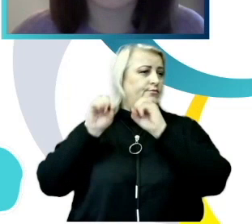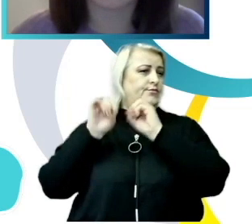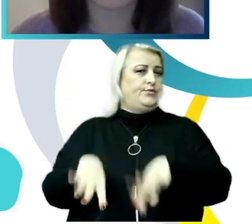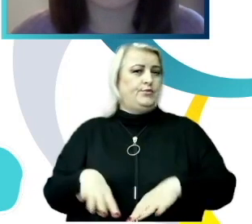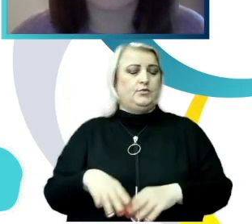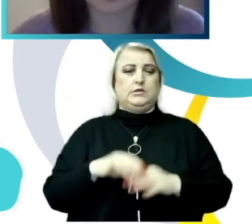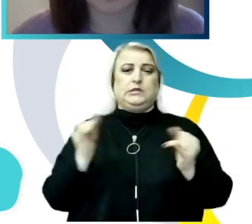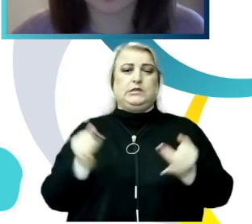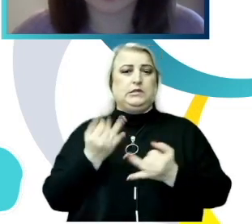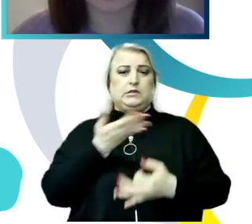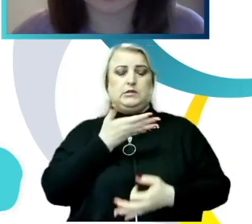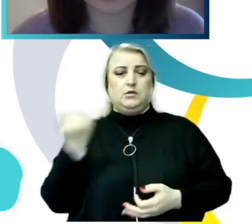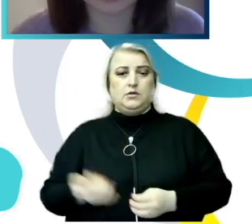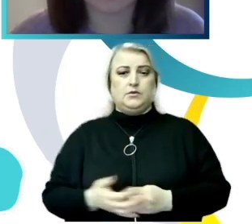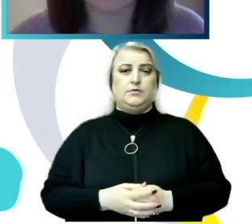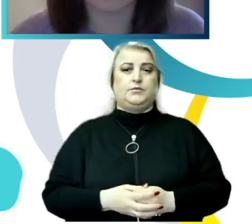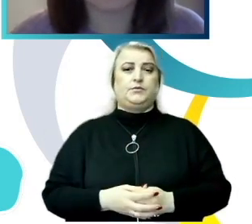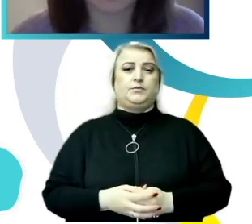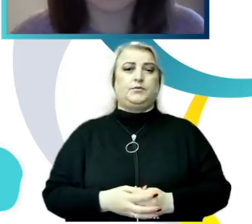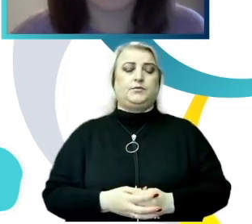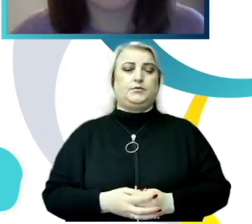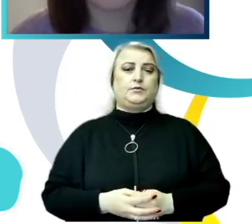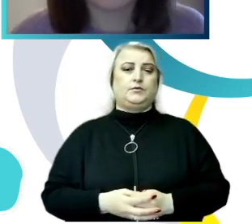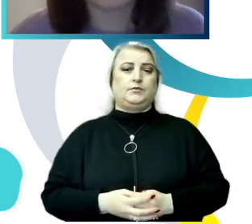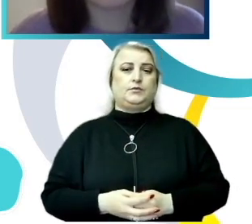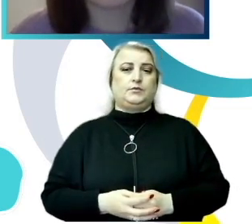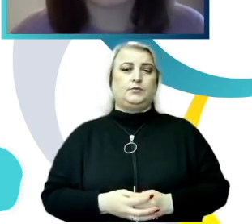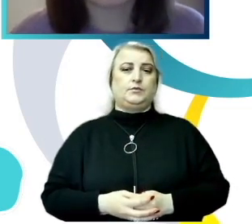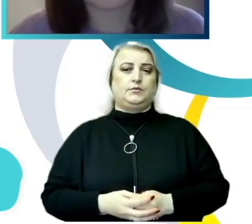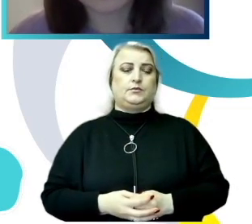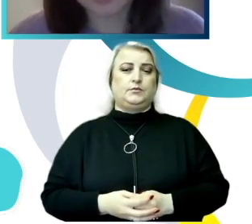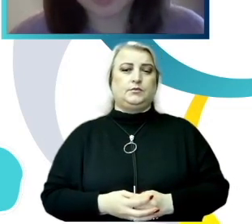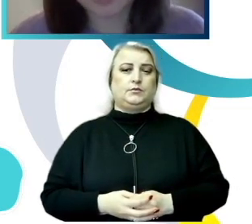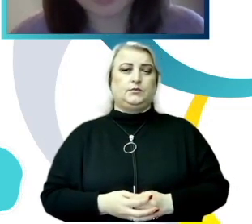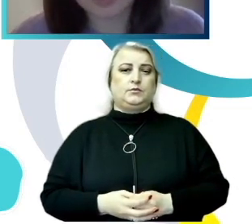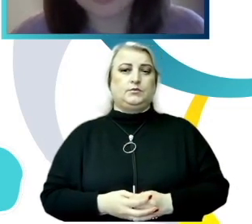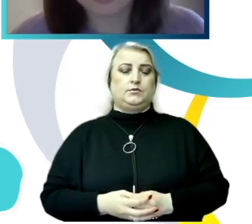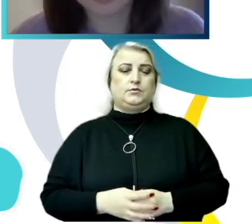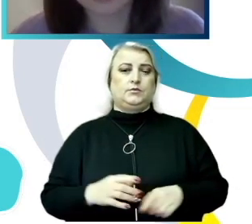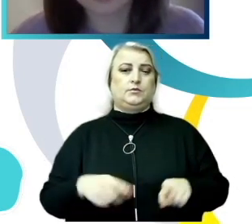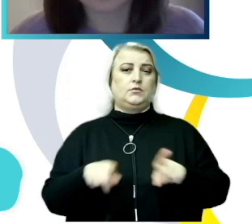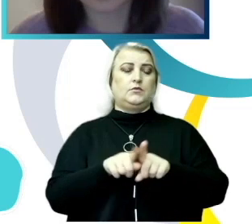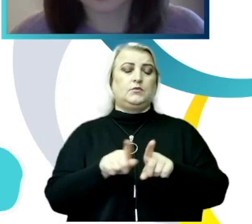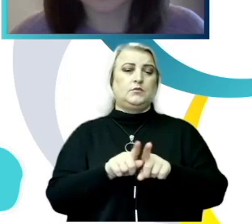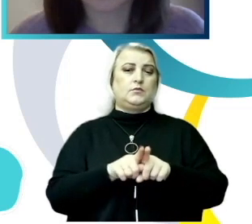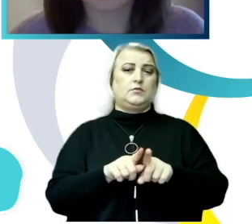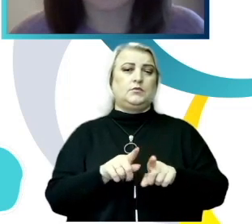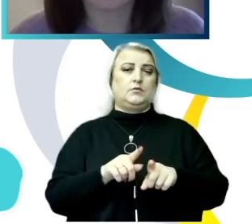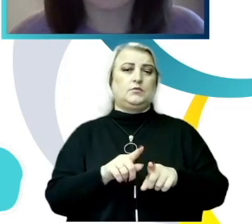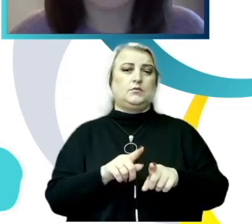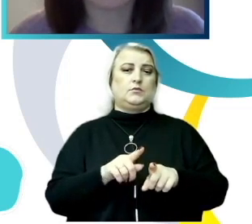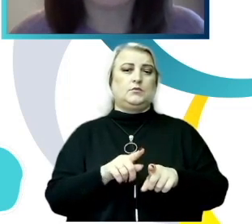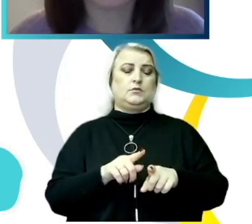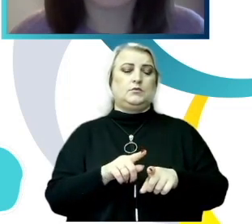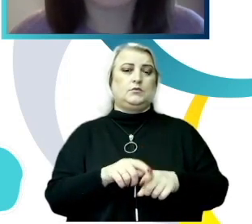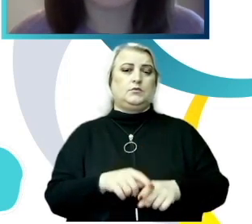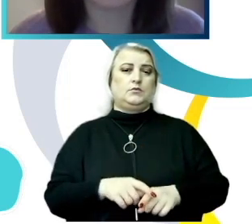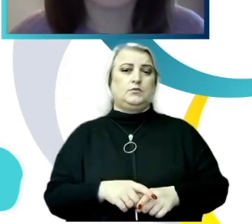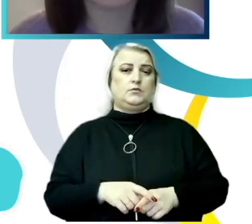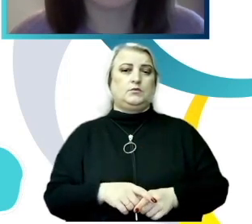comunicare și educare pe subiectul respectiv. La fel, cei ce ne-au tras atenția în procesul de